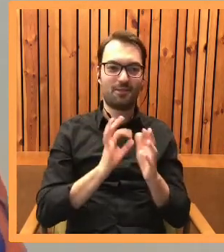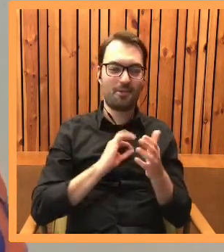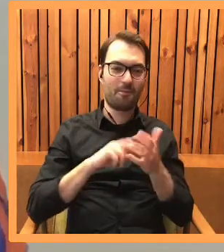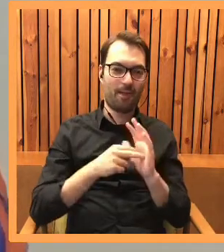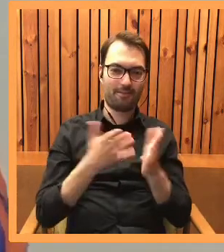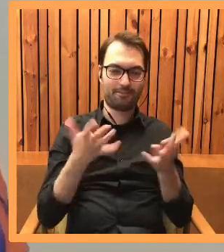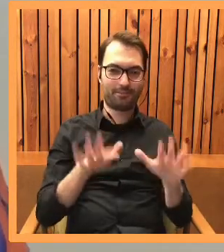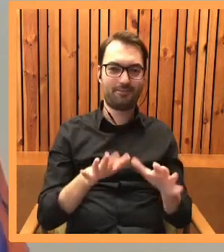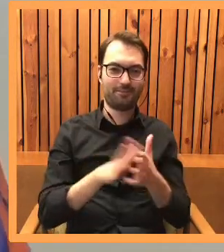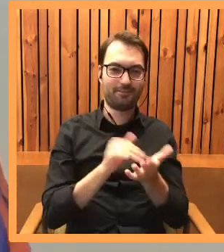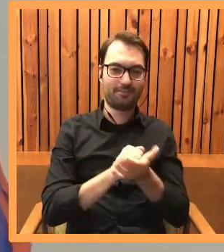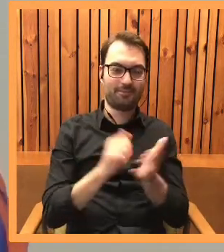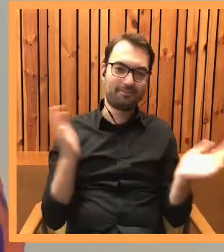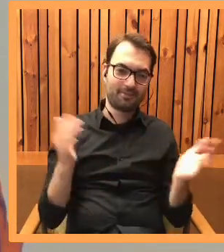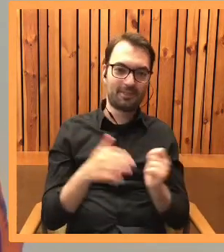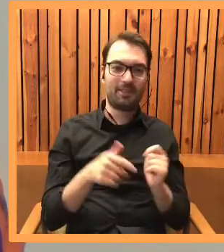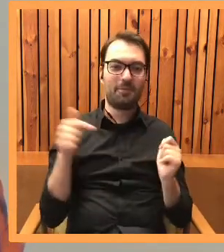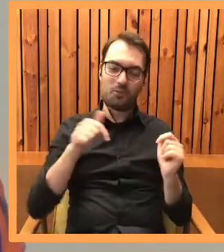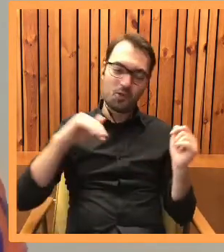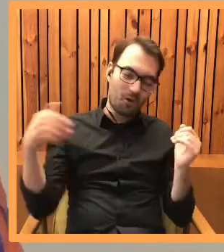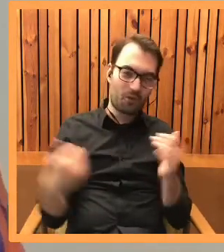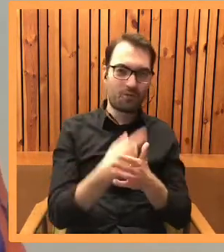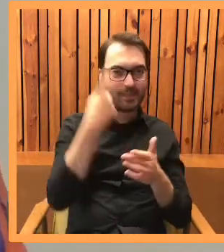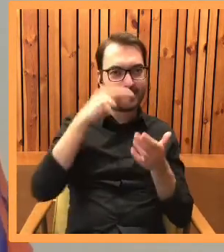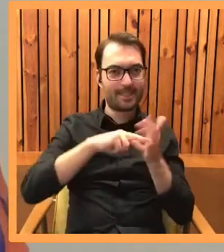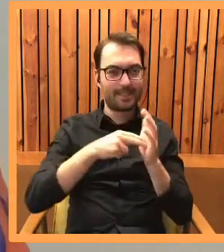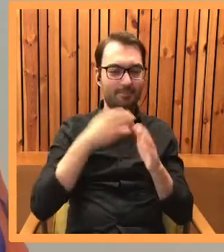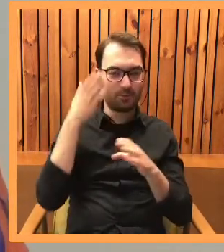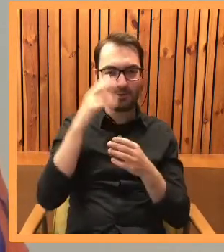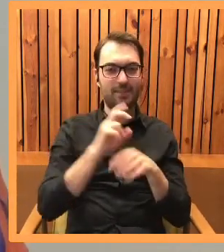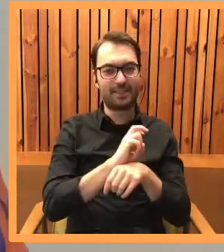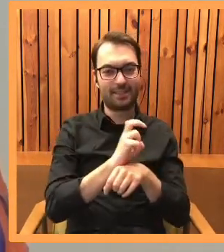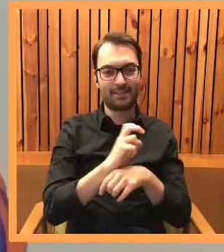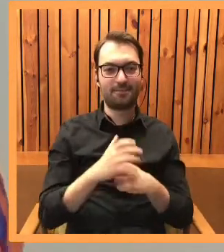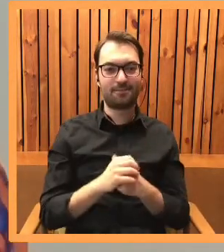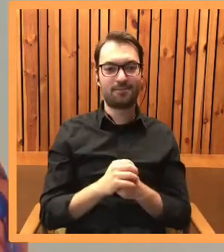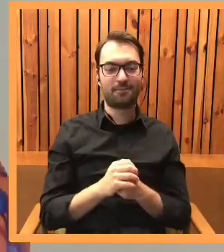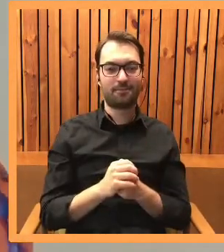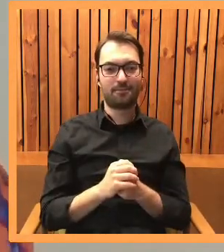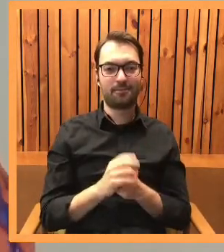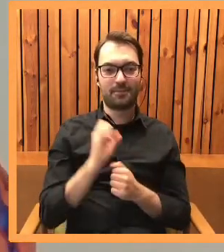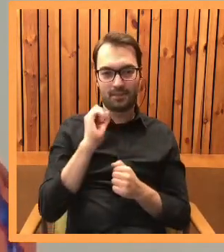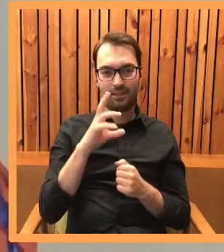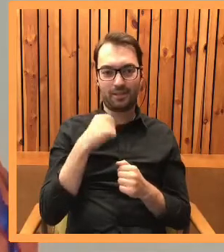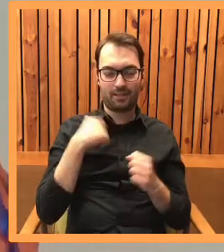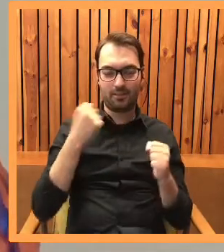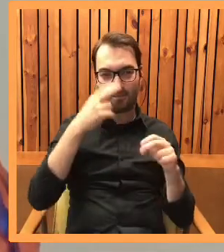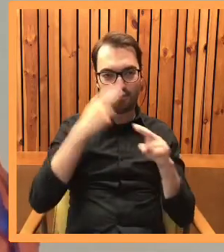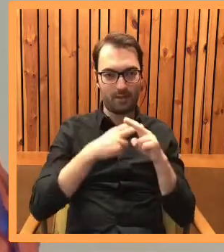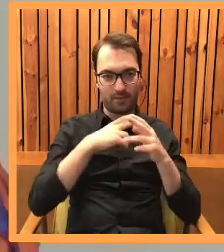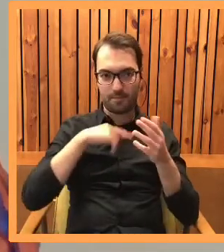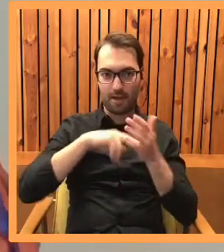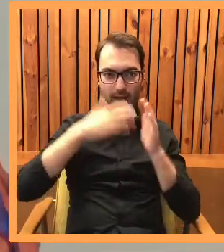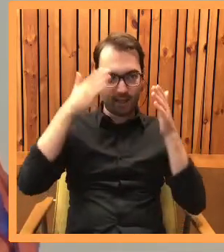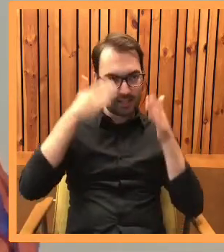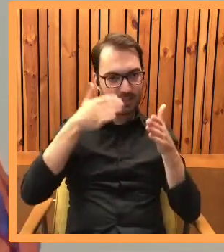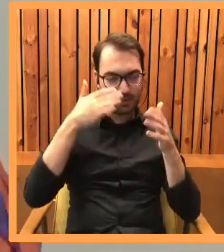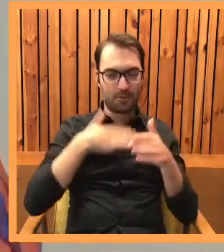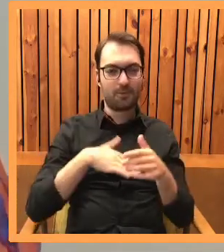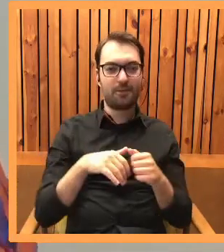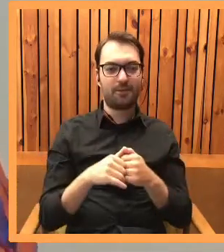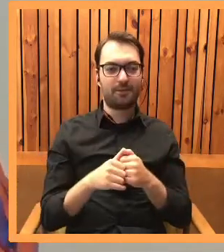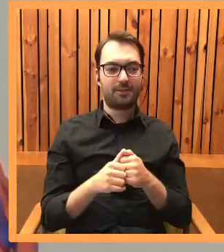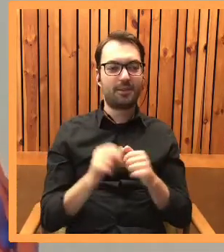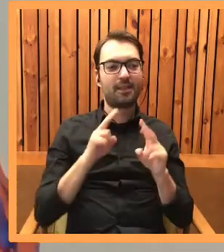międzyczasie, więc muszę na nowo przemyśleć swoją przyszłość. Ale tak, tak, ja patologicznie planuję i każdą